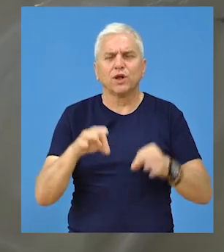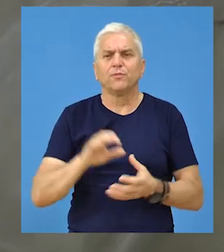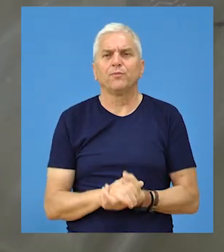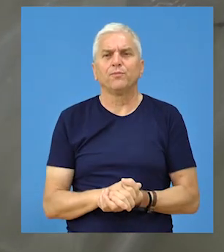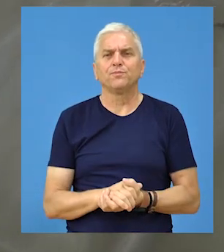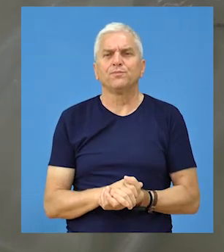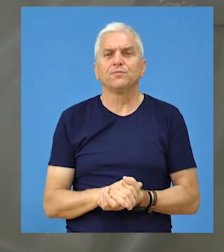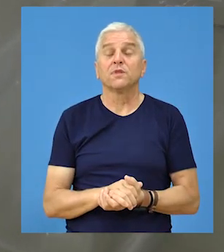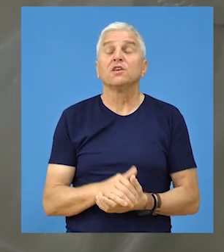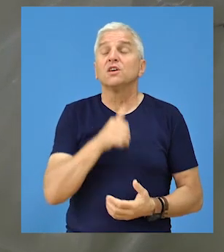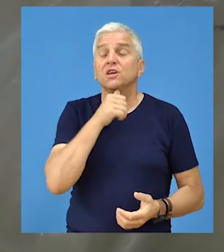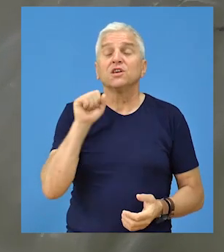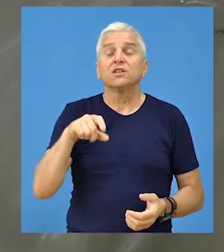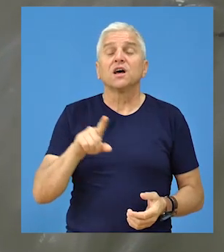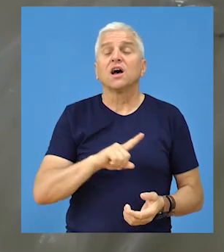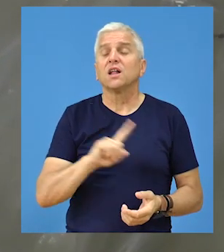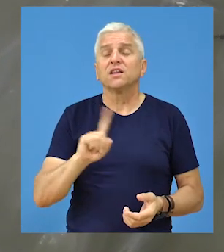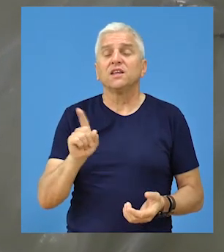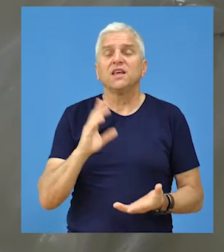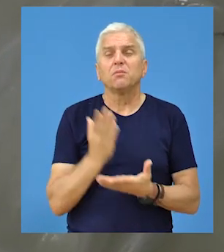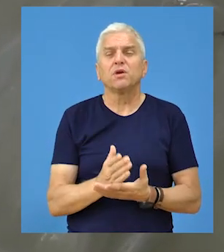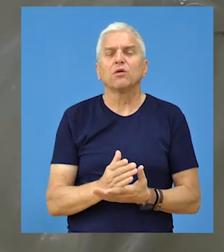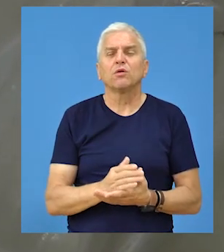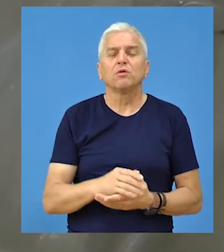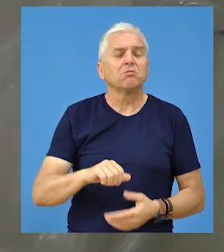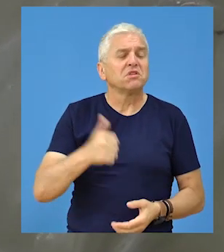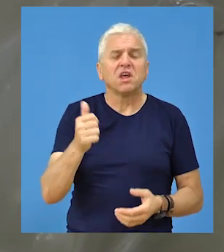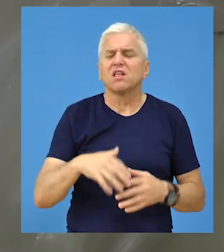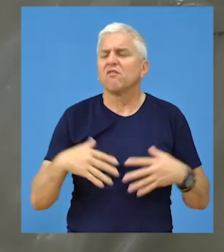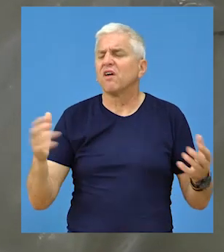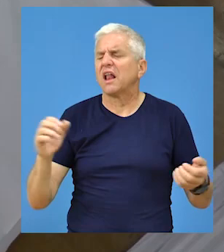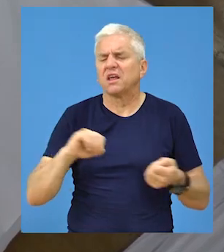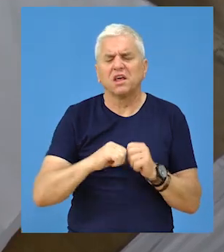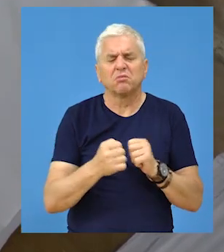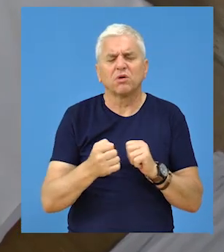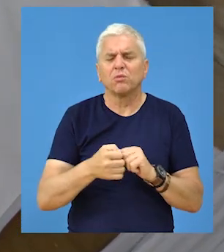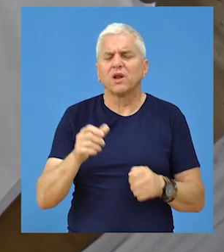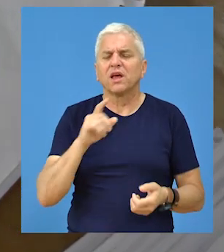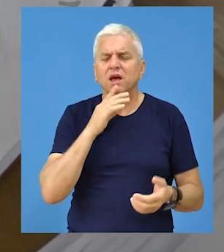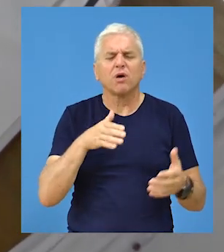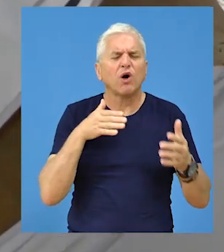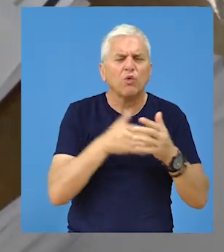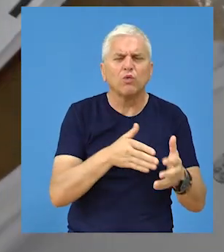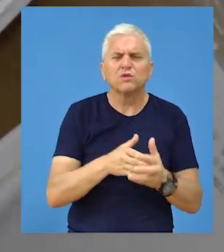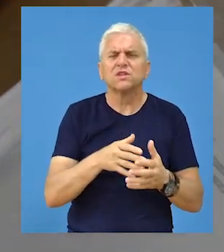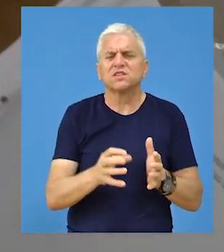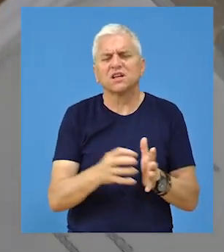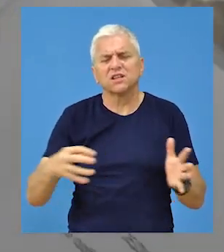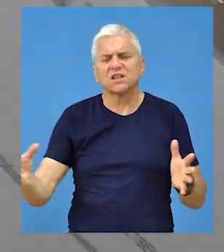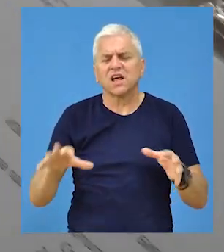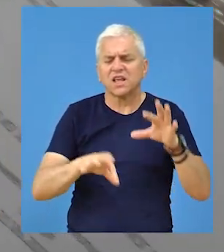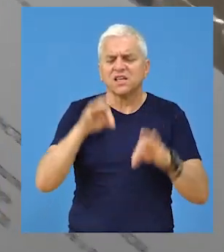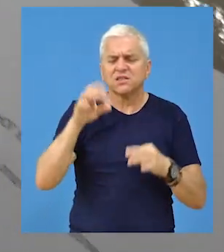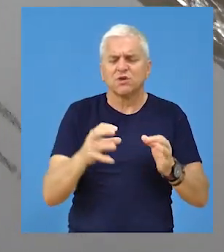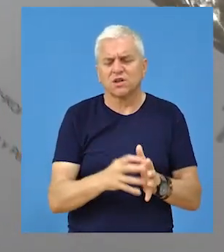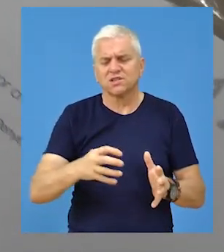i da nije bilo nikakvih krupnih incidenata niti uticaja na tok